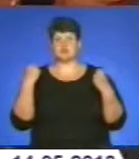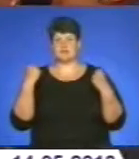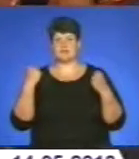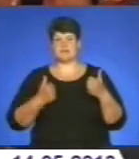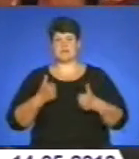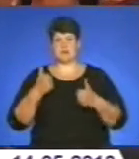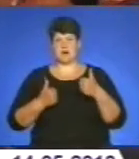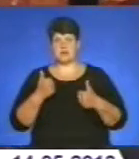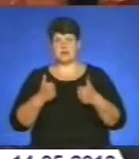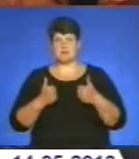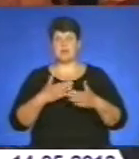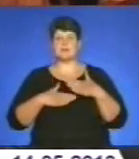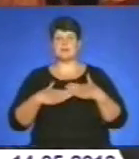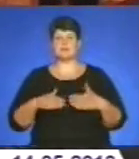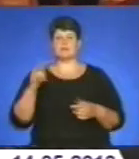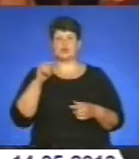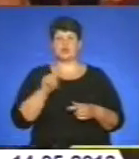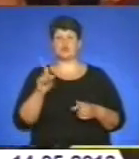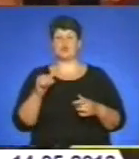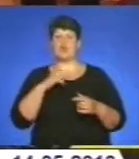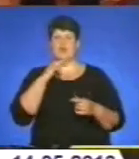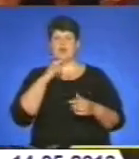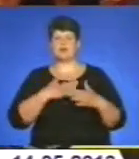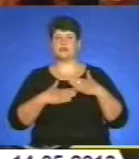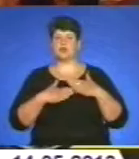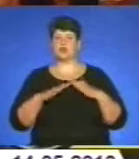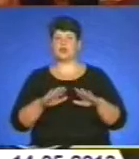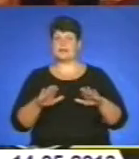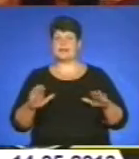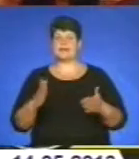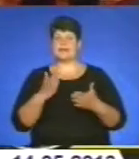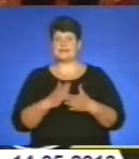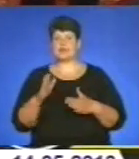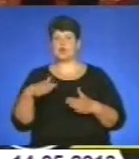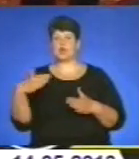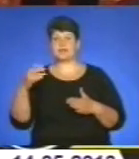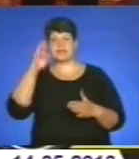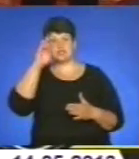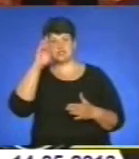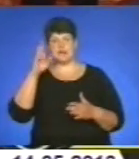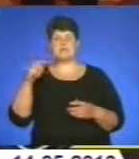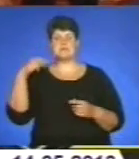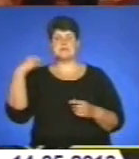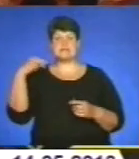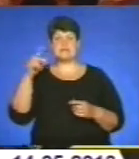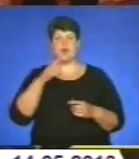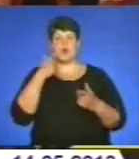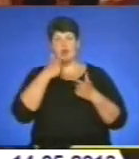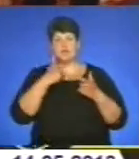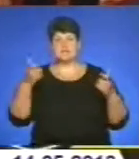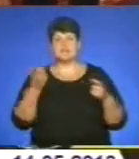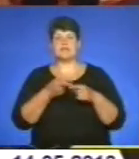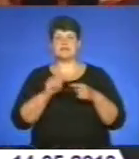Приємно те, що увага до дітей є і сторони держави, адже президент оголосив цей рік